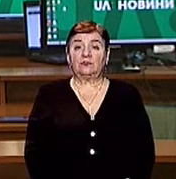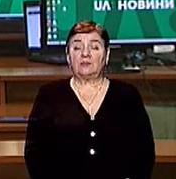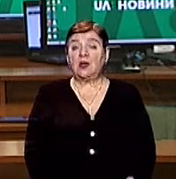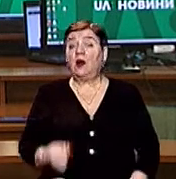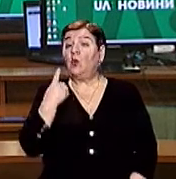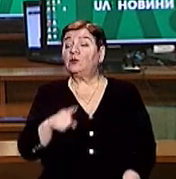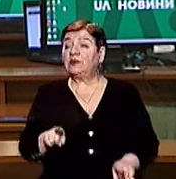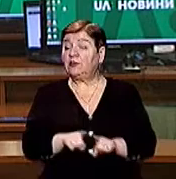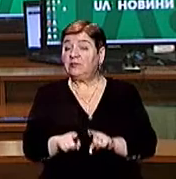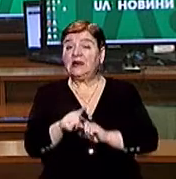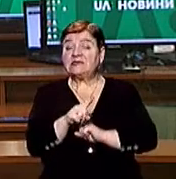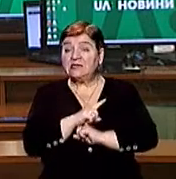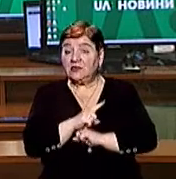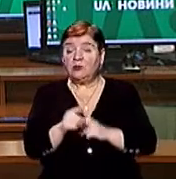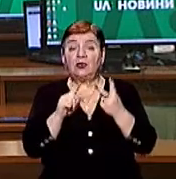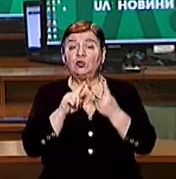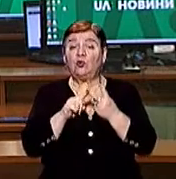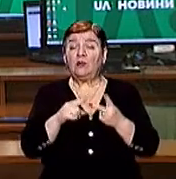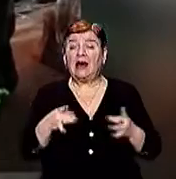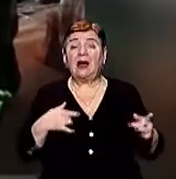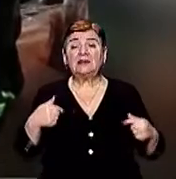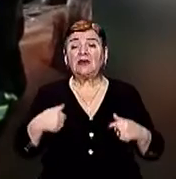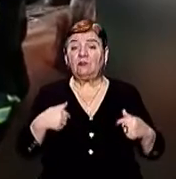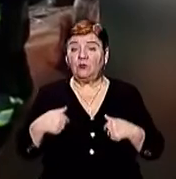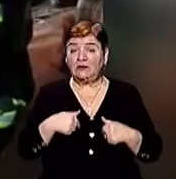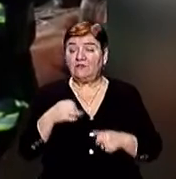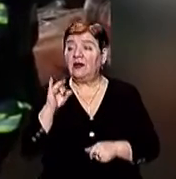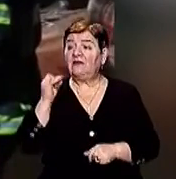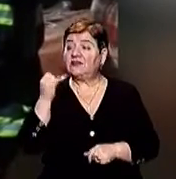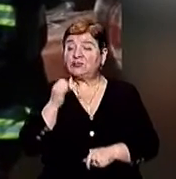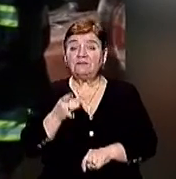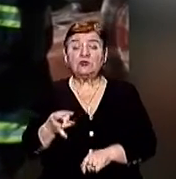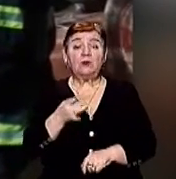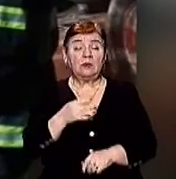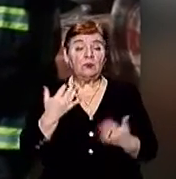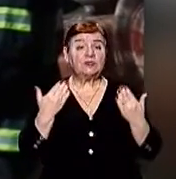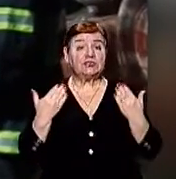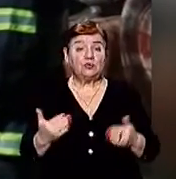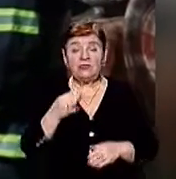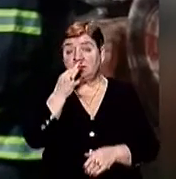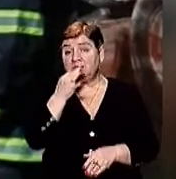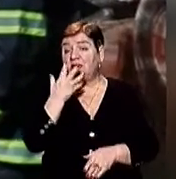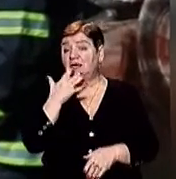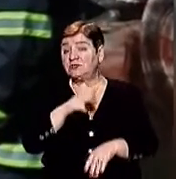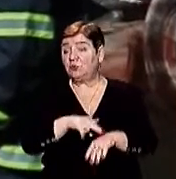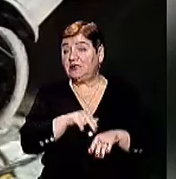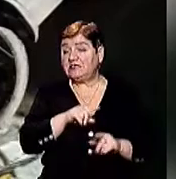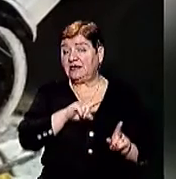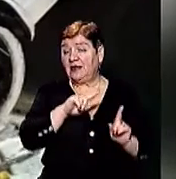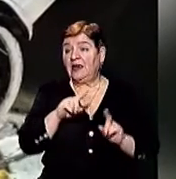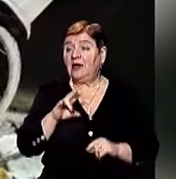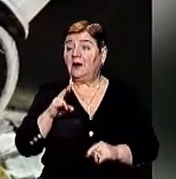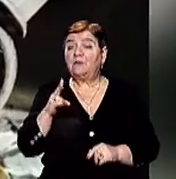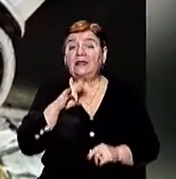Одна людина загинула, ще одна травмована внаслідок ДТП в Іршавському районі Про це сьогодні розповіла речниця Нацполіції Закарпаття